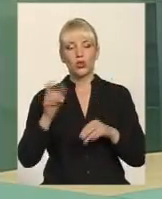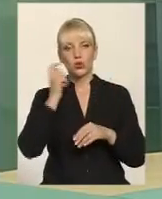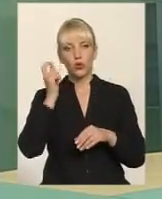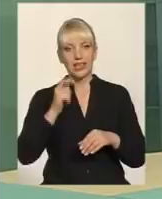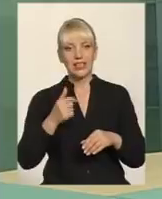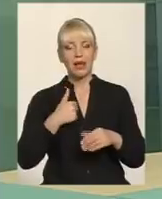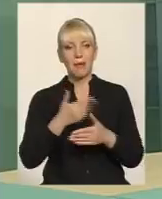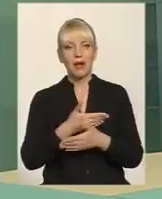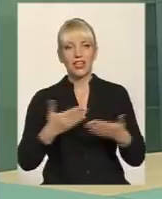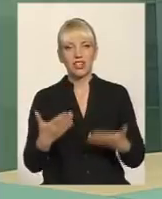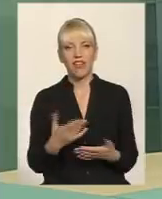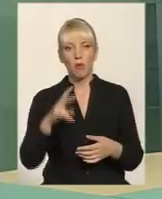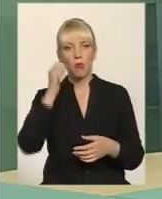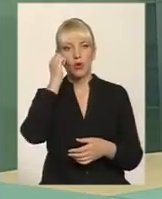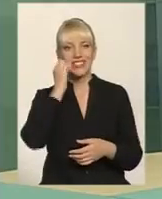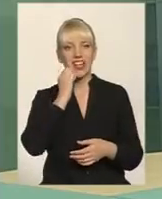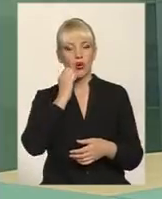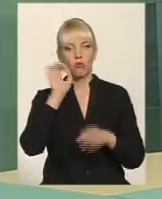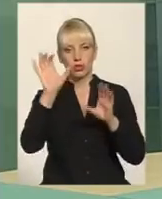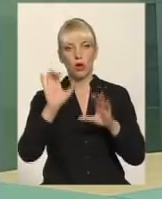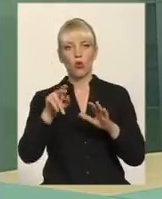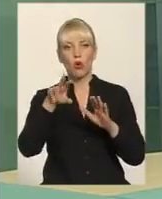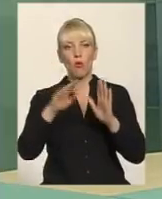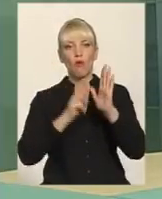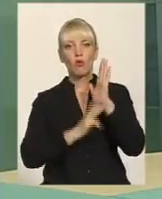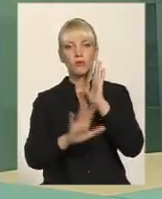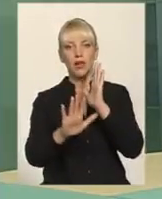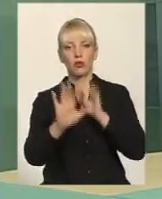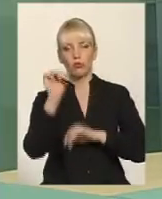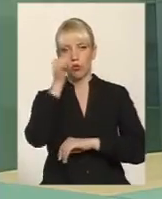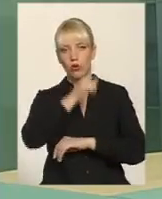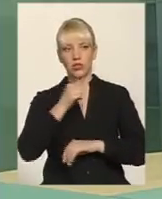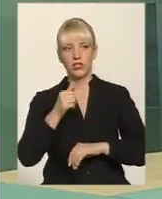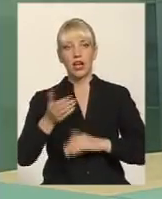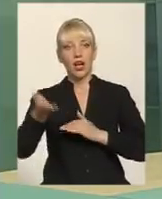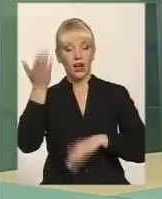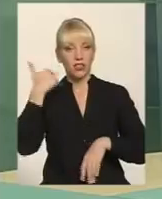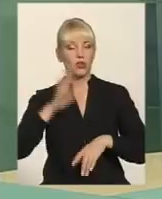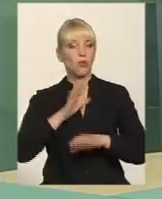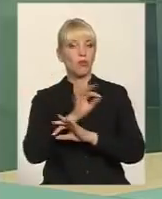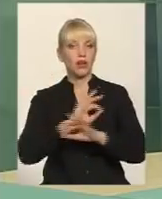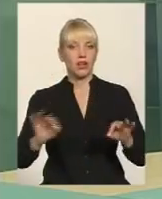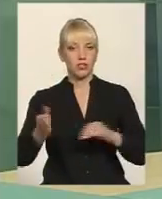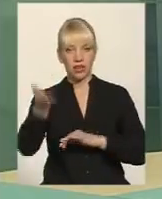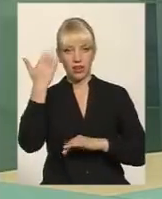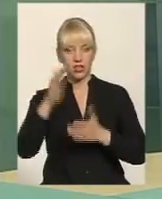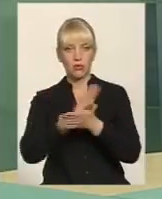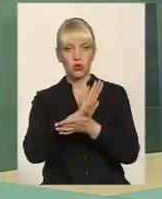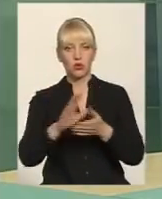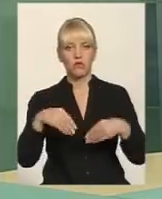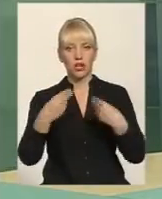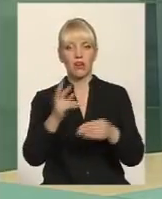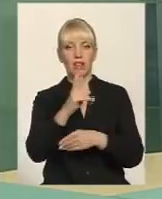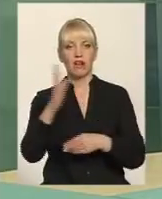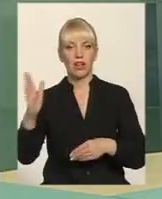-го року, він застарілий, він тоді був прекрасний, тоді квартири видавали людям, а сьогодні, я читаю преамбула,